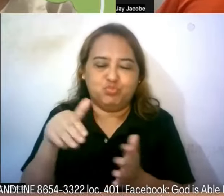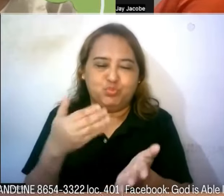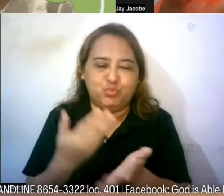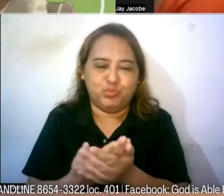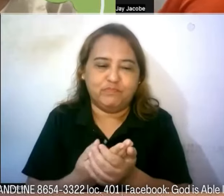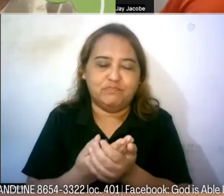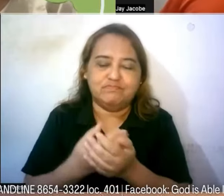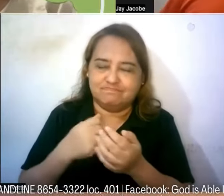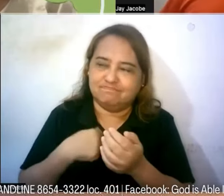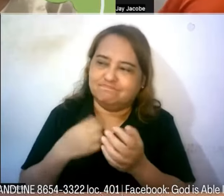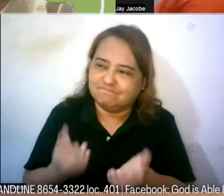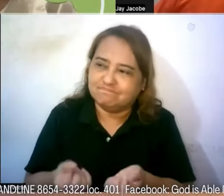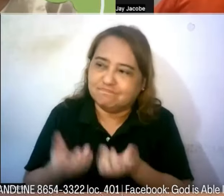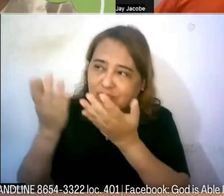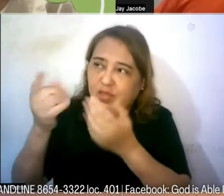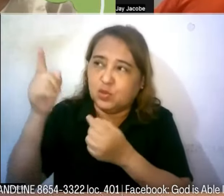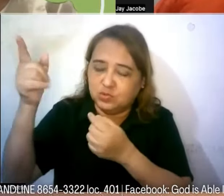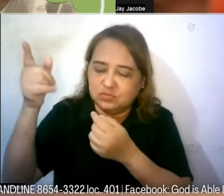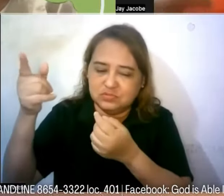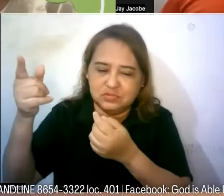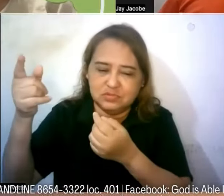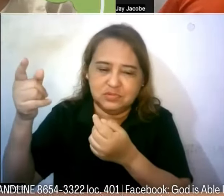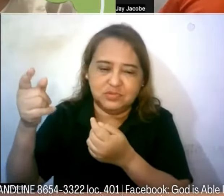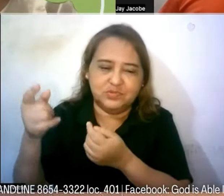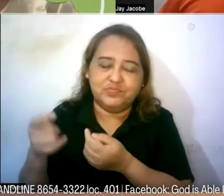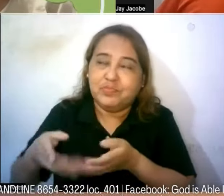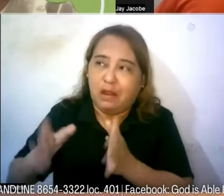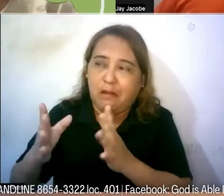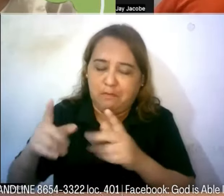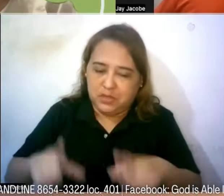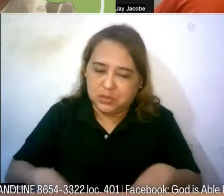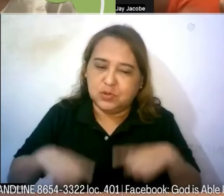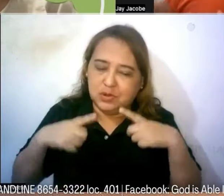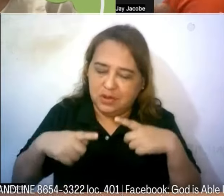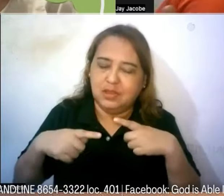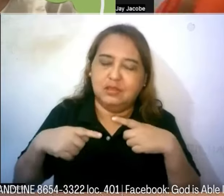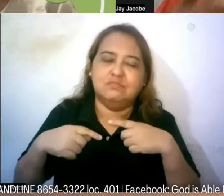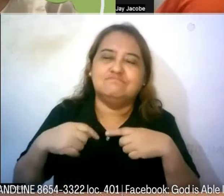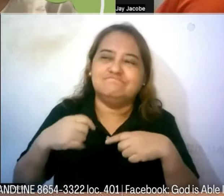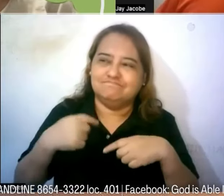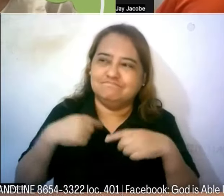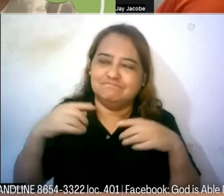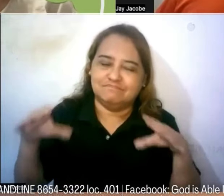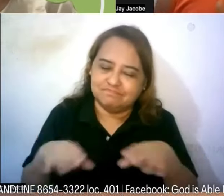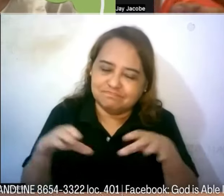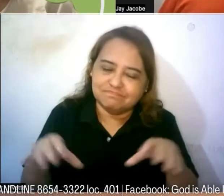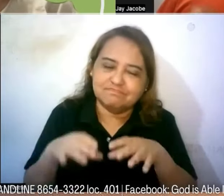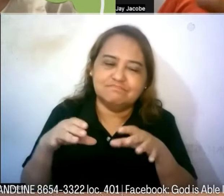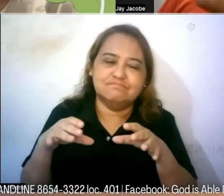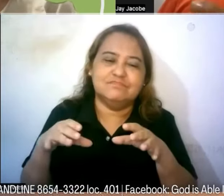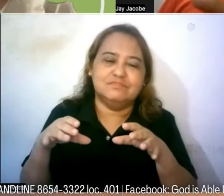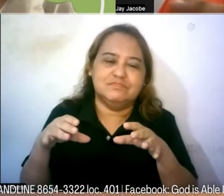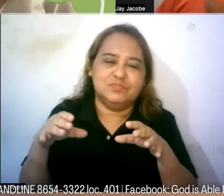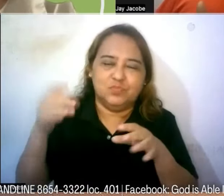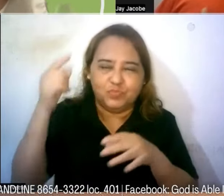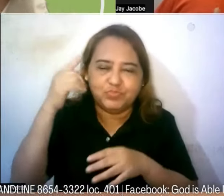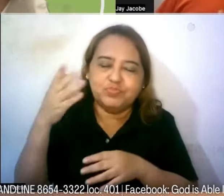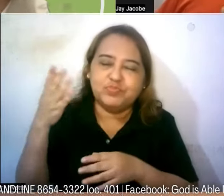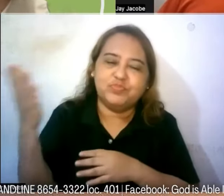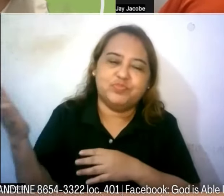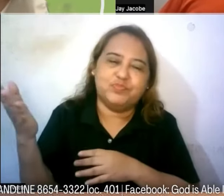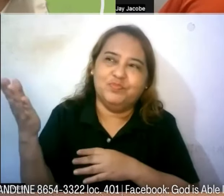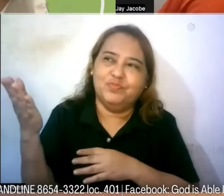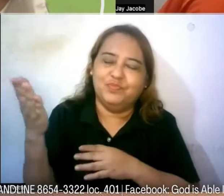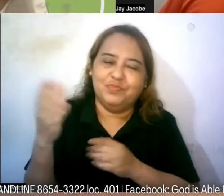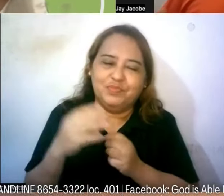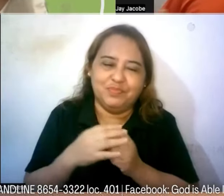buhay Lord binuhay mo ito ang gusto mo sa akin at ito rin ang gusto ko I will do it and praying for it na magpunahaw ko